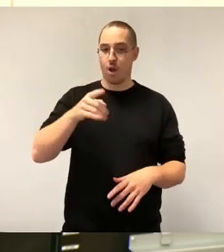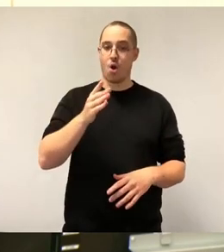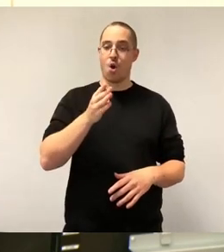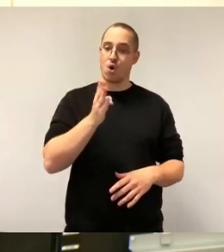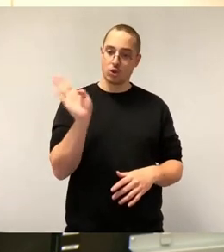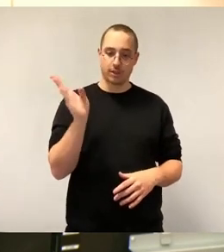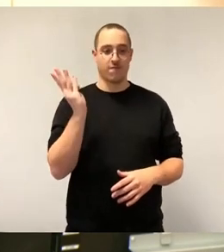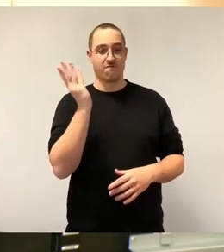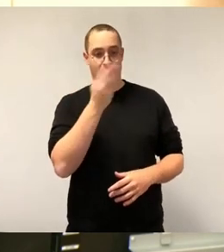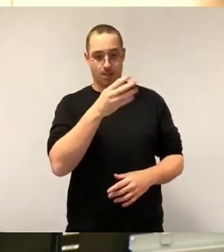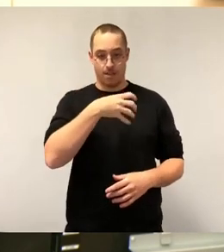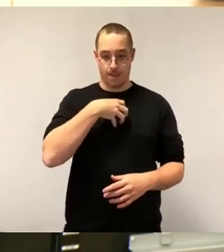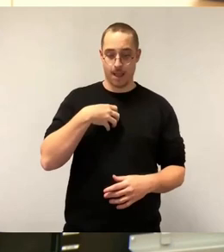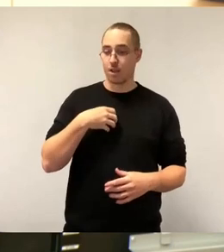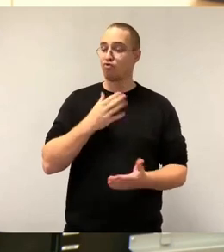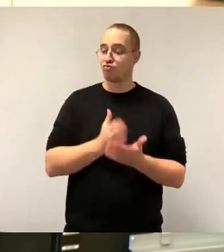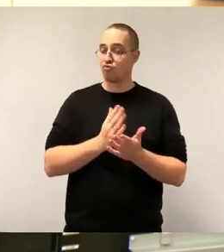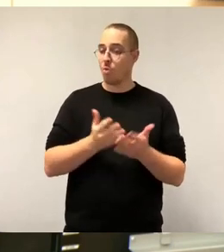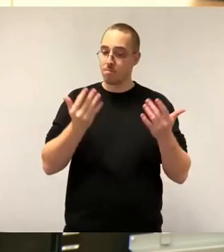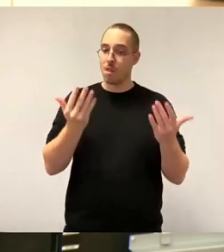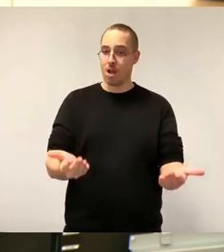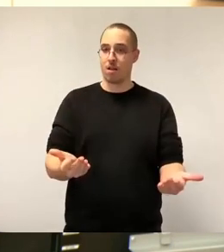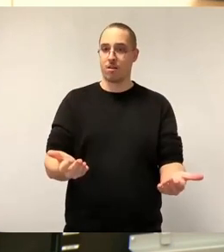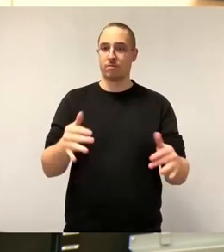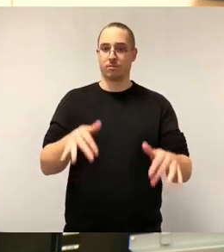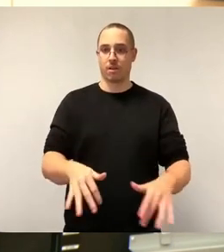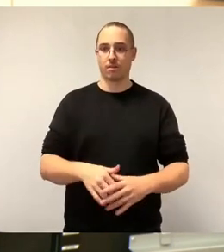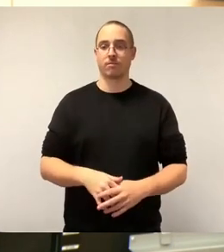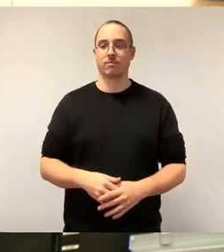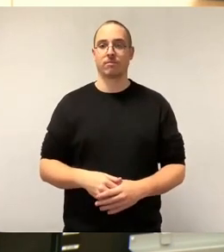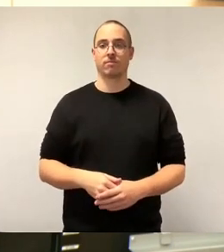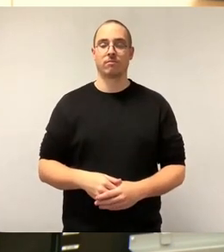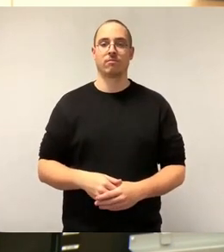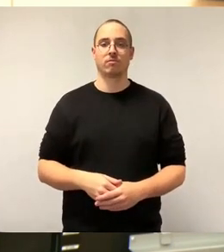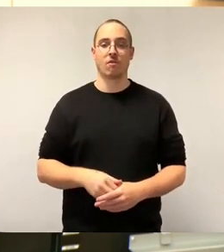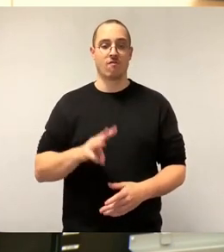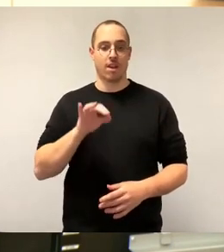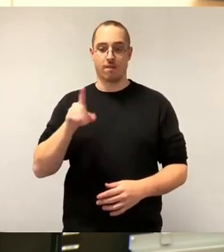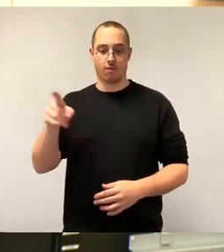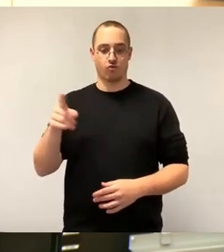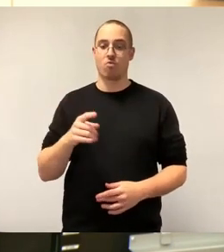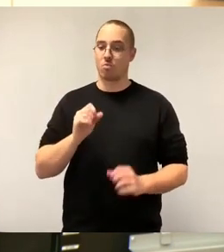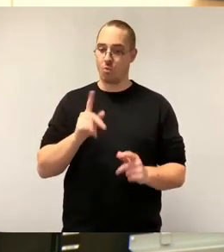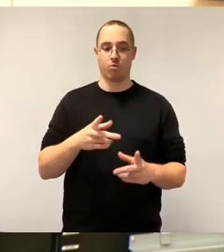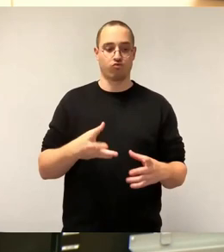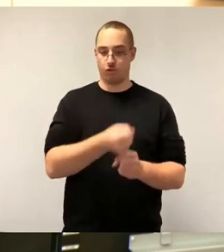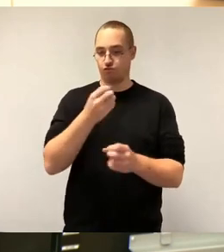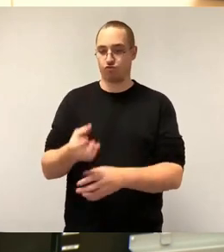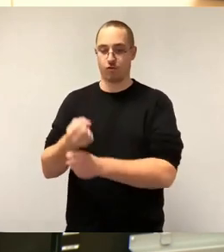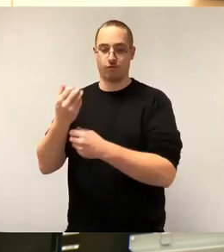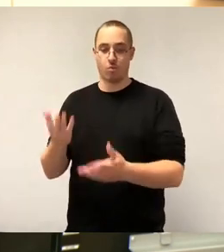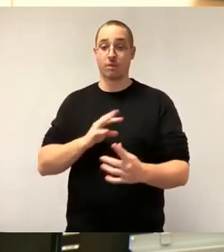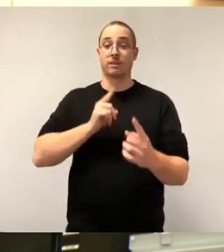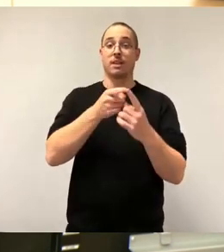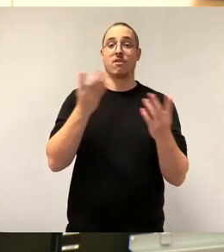hat die WED gemäß Beschlussfassung des Stadtrates erfüllt. Ziel war und ist es, den geeigneten Zeitpunkt für die Fortsetzung